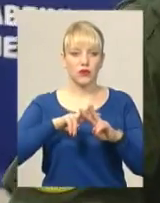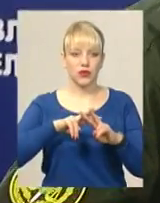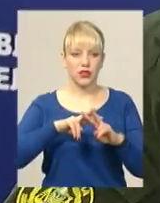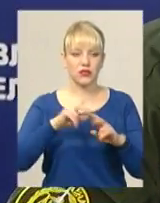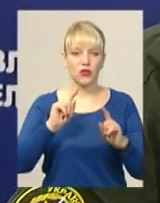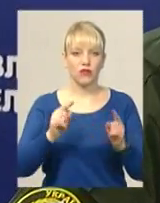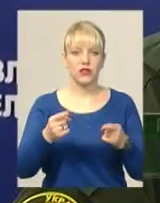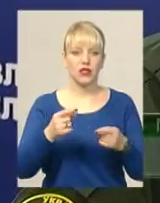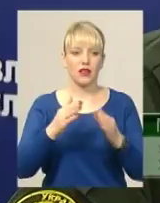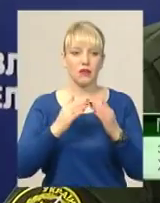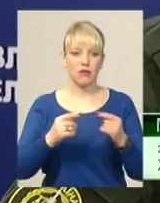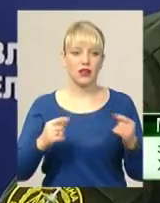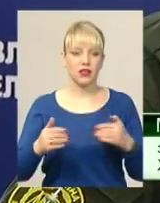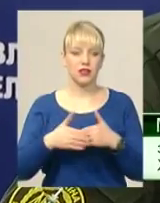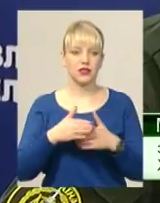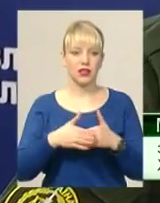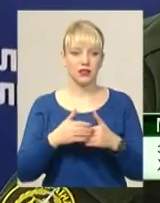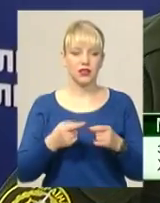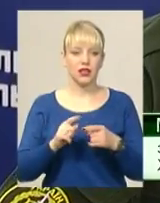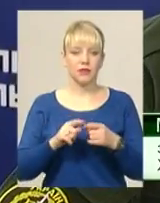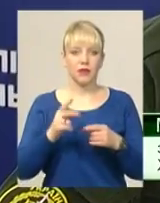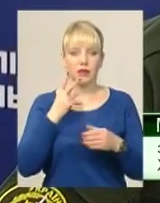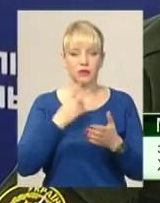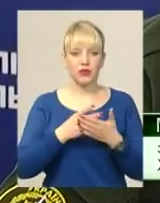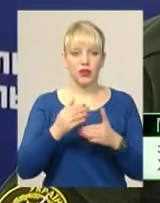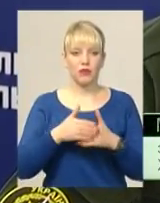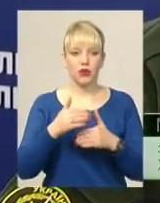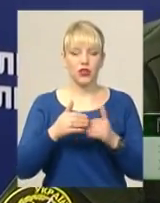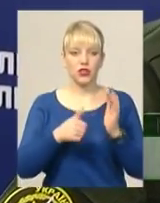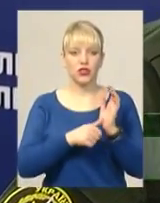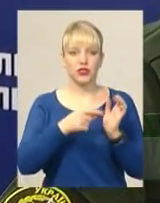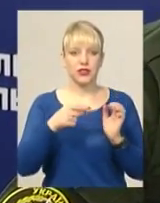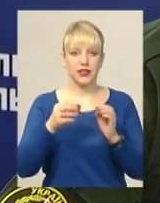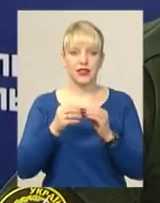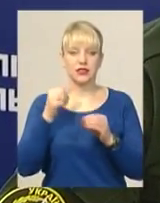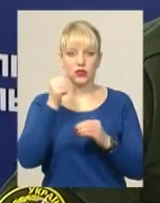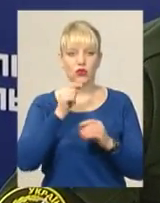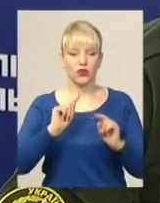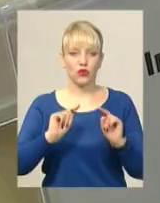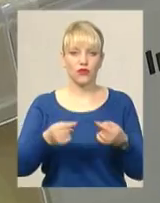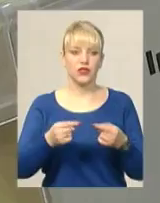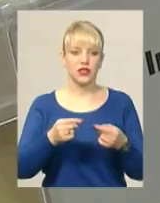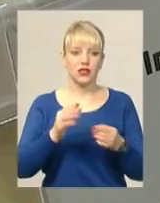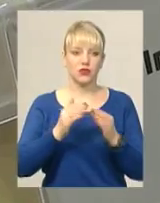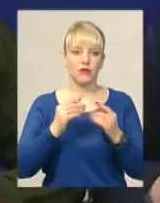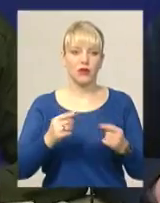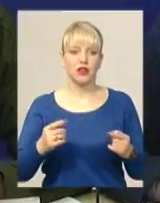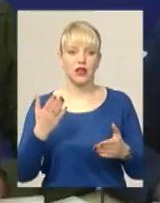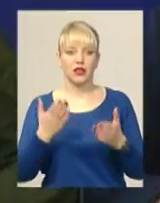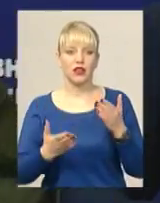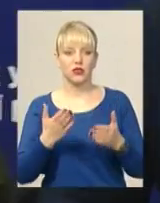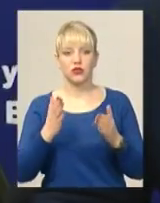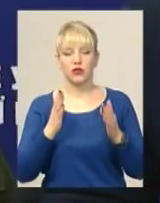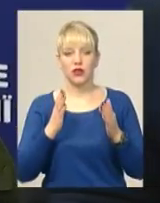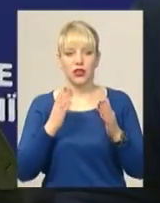Санкція з частини 2 статті 307 передбачає покрайніше від 6 до 10 років з конфіскацією майна. Якщо в нас становиться, що це будуть